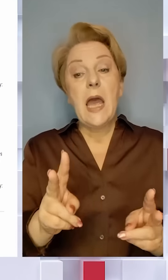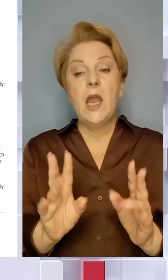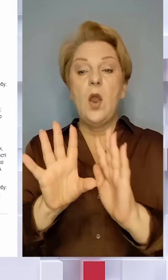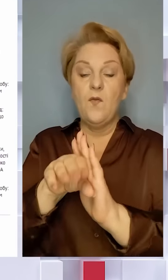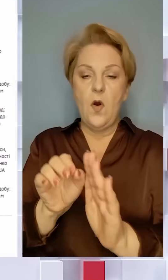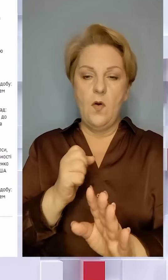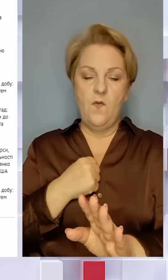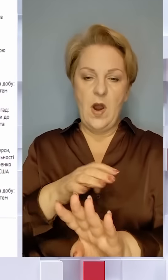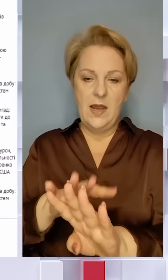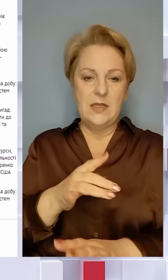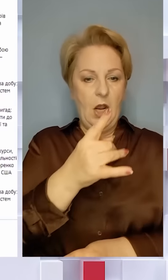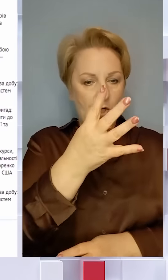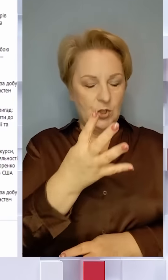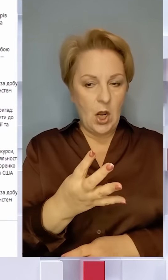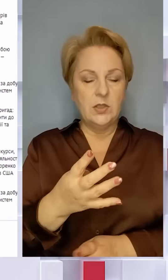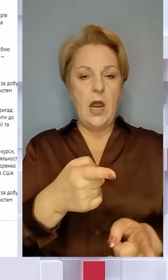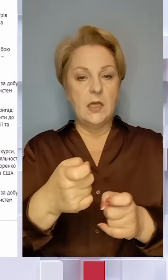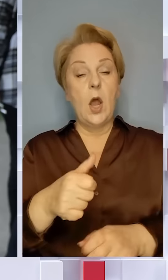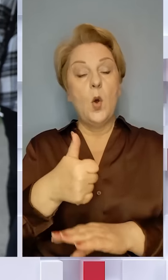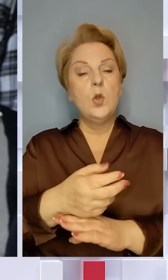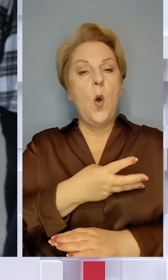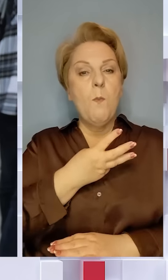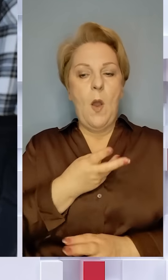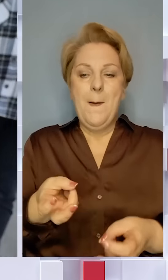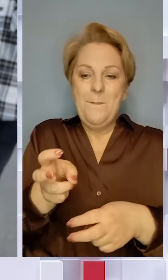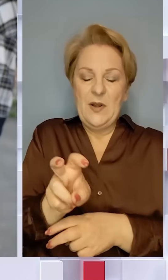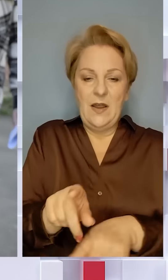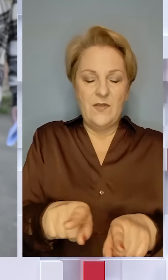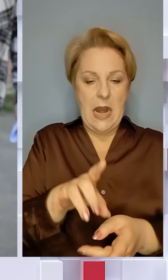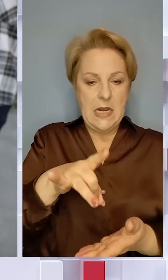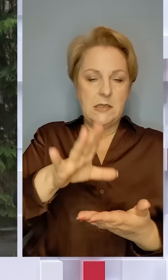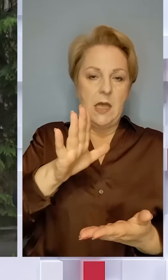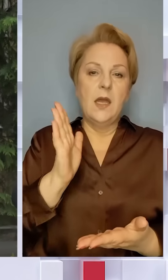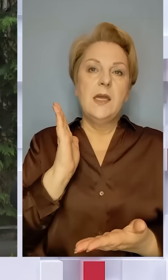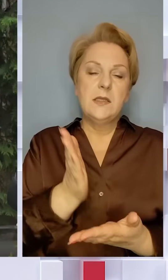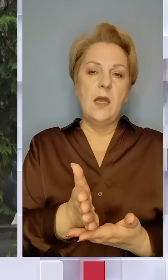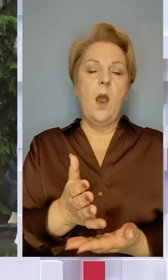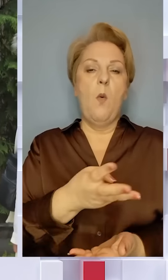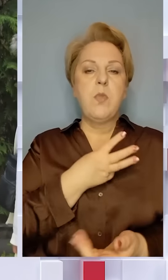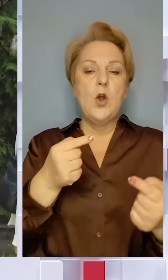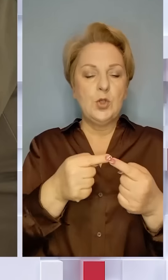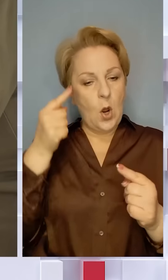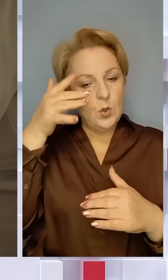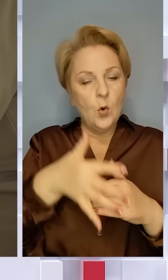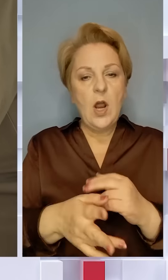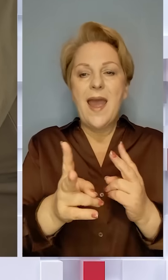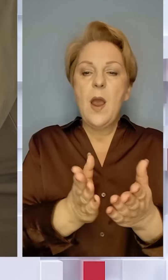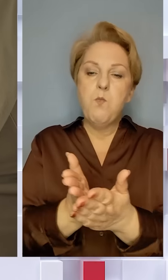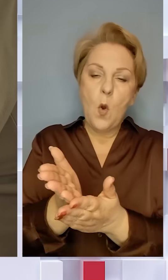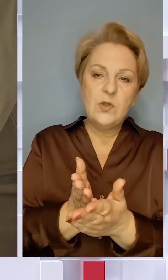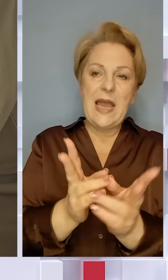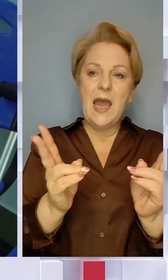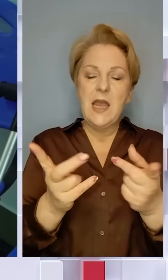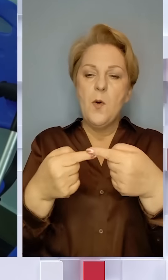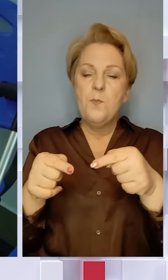залучено лише четверту частину. Але головною мотивацією прийти до такого центру стало бажання чітко розуміти, на яку посаду та до